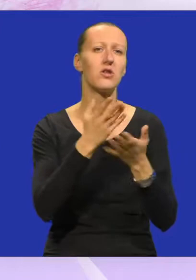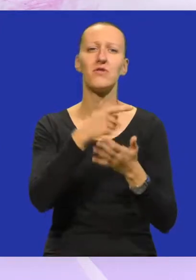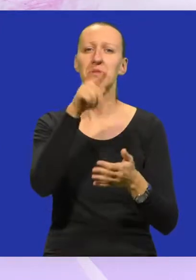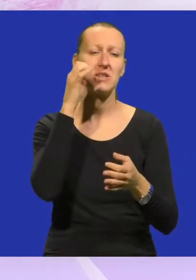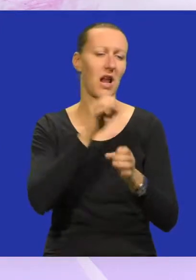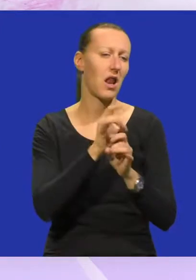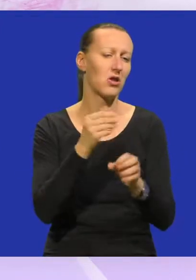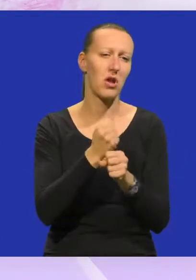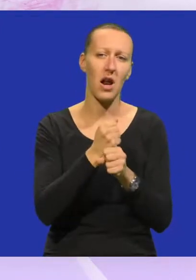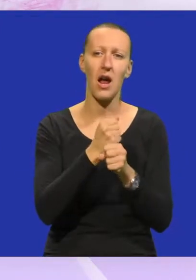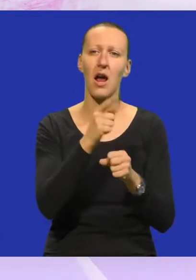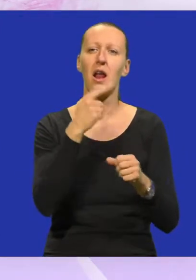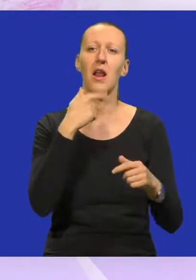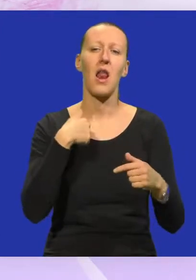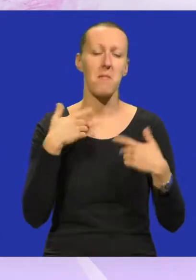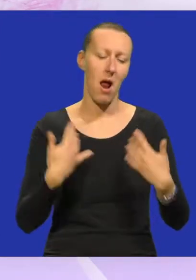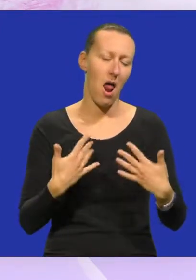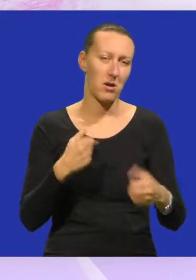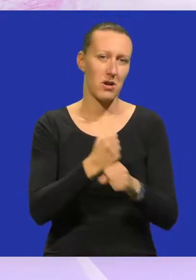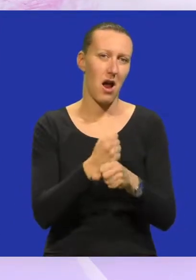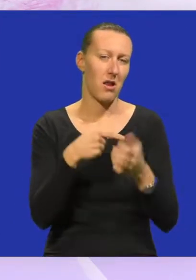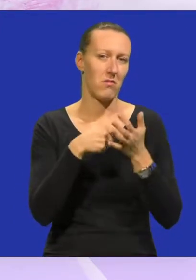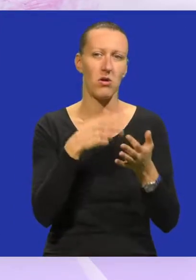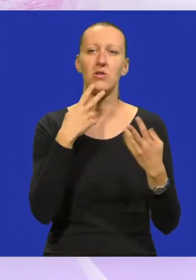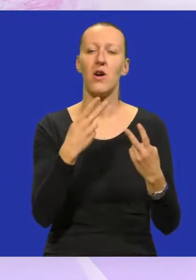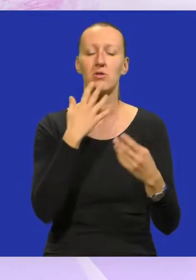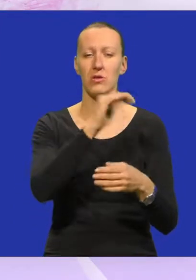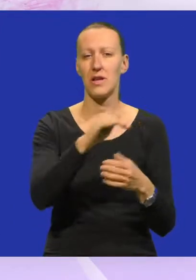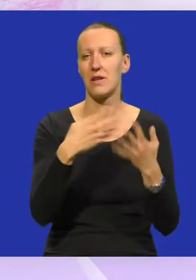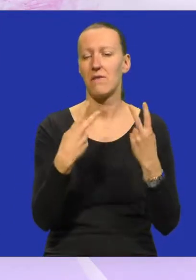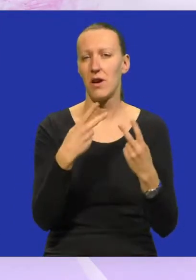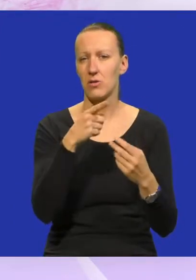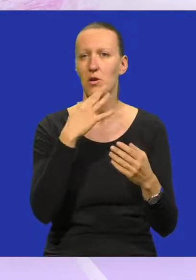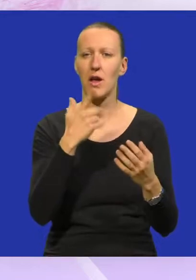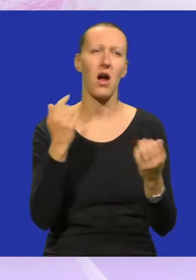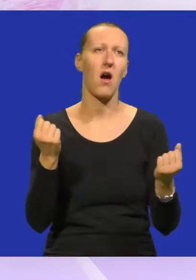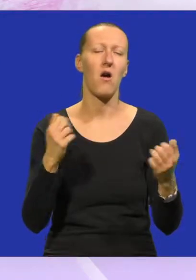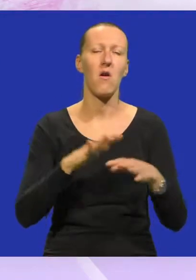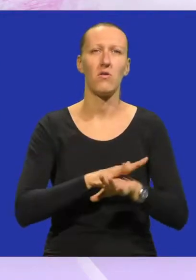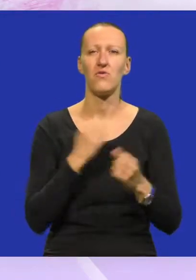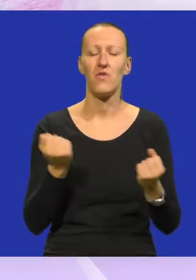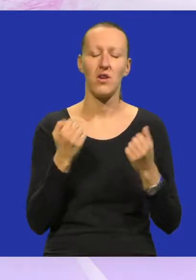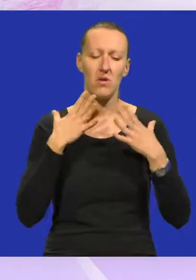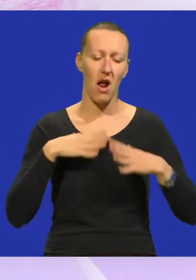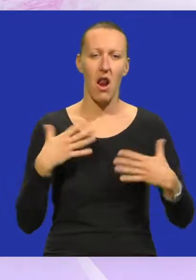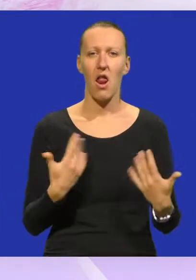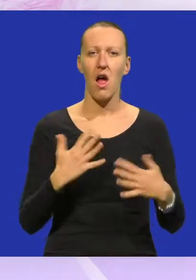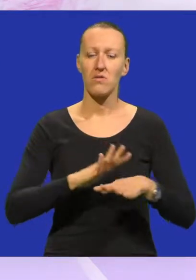u mjesec dana. Šihološki je i nama bitno, kao što je bitno i djeci, nekakav terapeutski osjećaj da